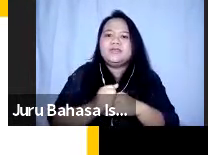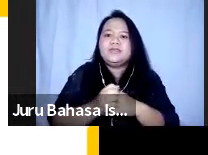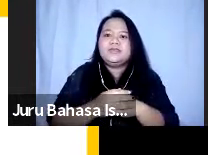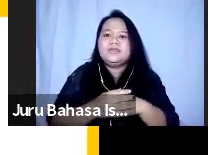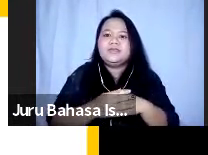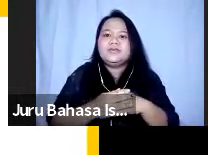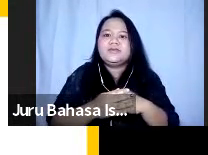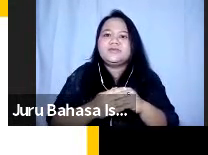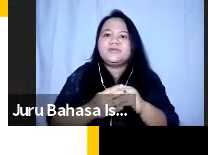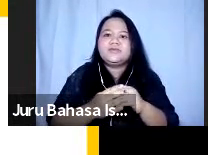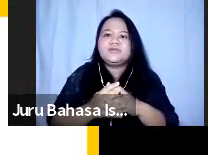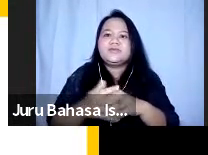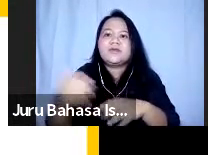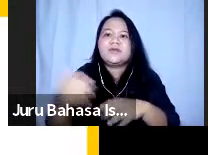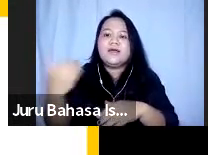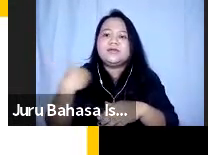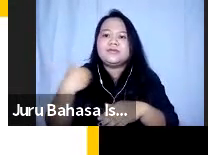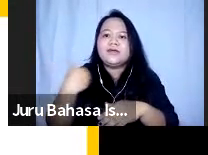adalah